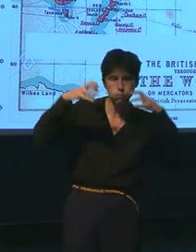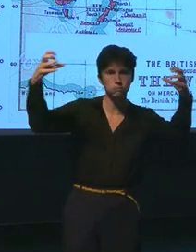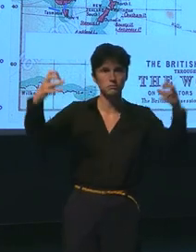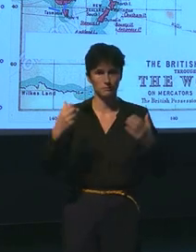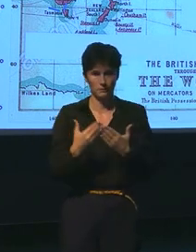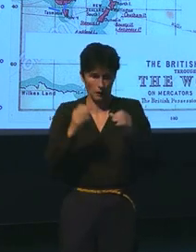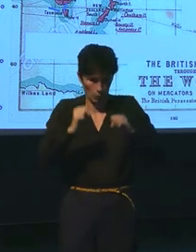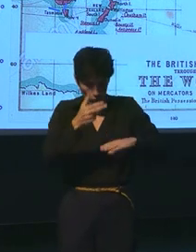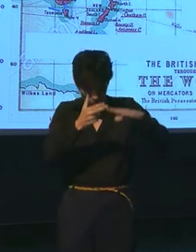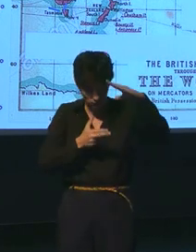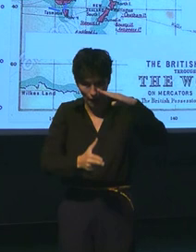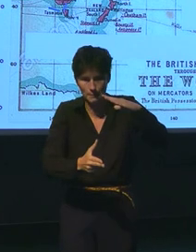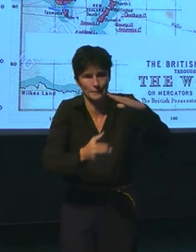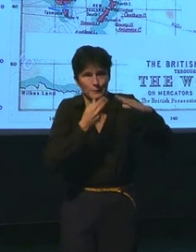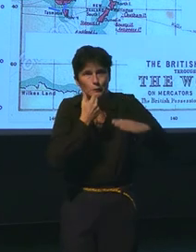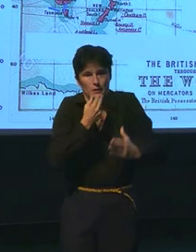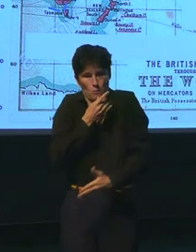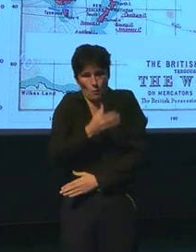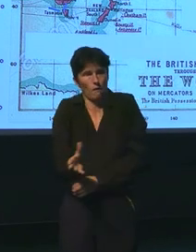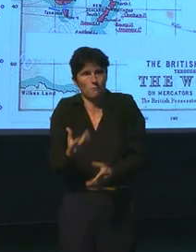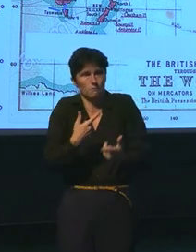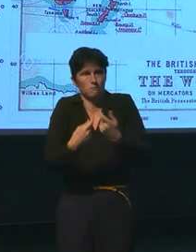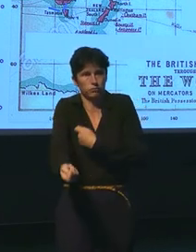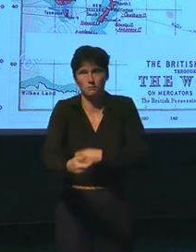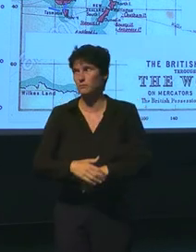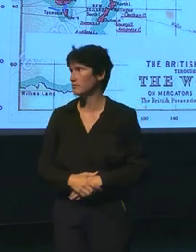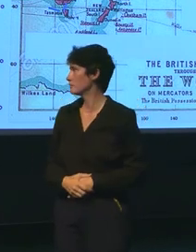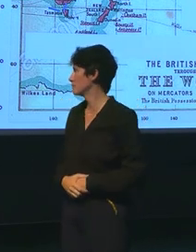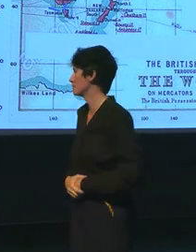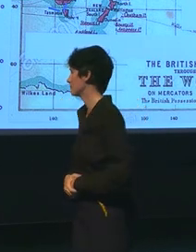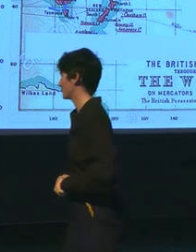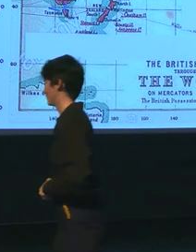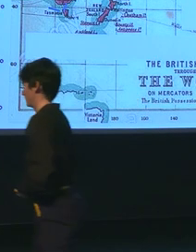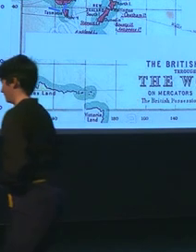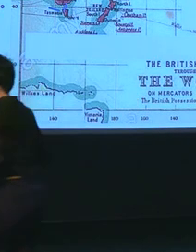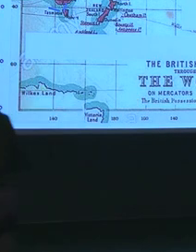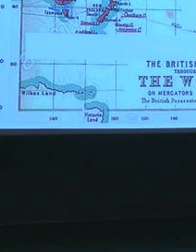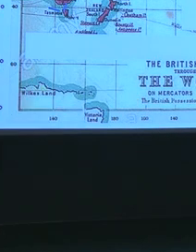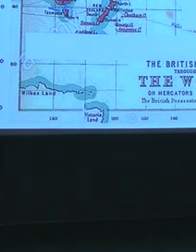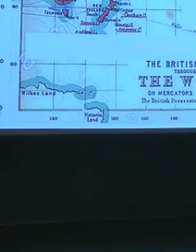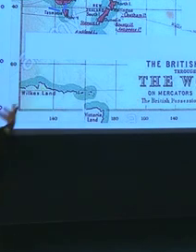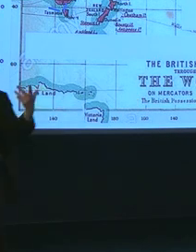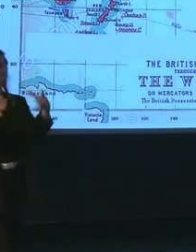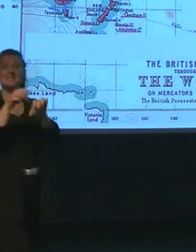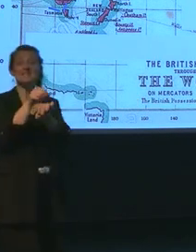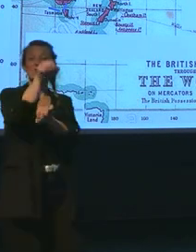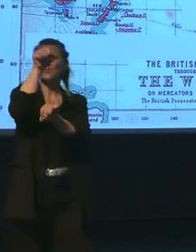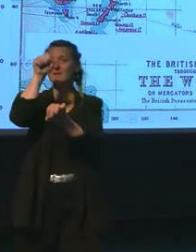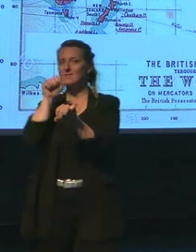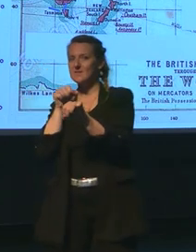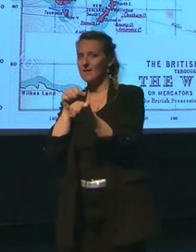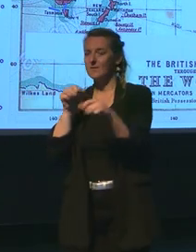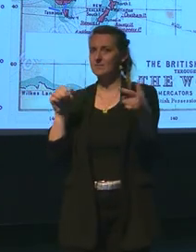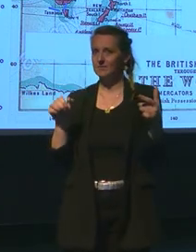pour un sous-marin. Alors, d'où vient cette idée ? Eh bien, en fait, au 19e siècle, et dès